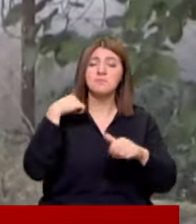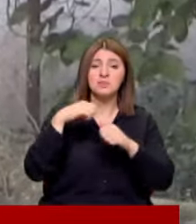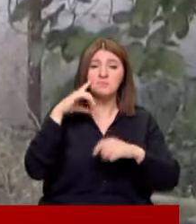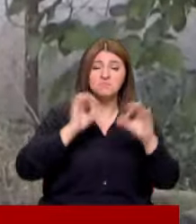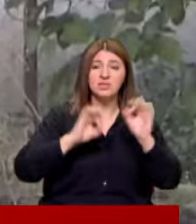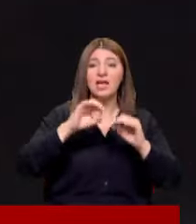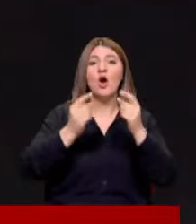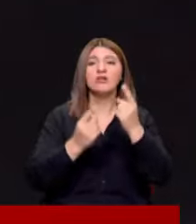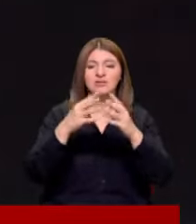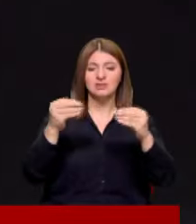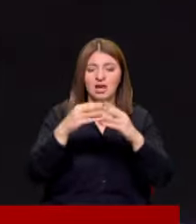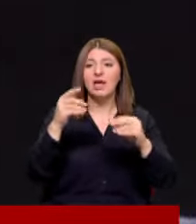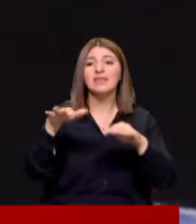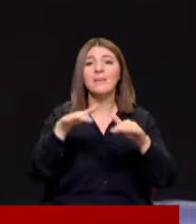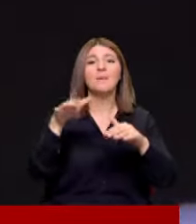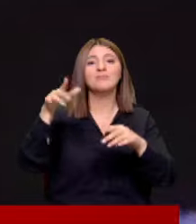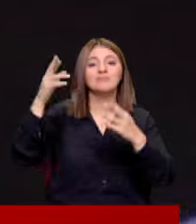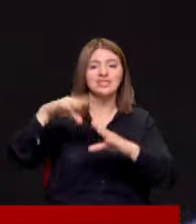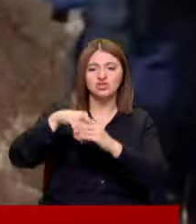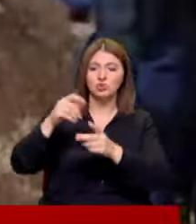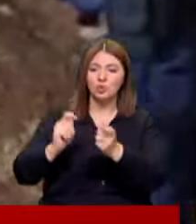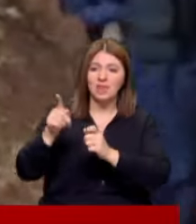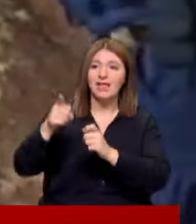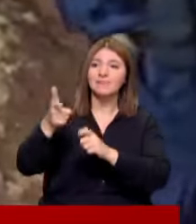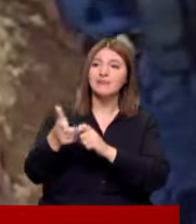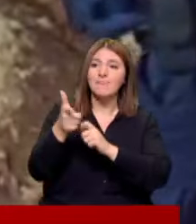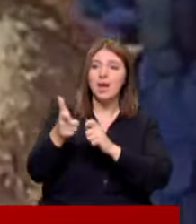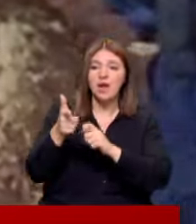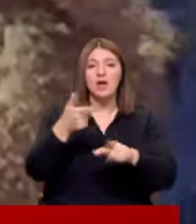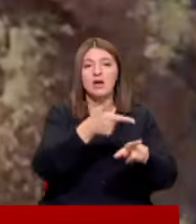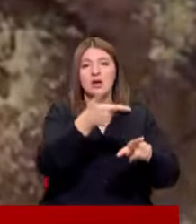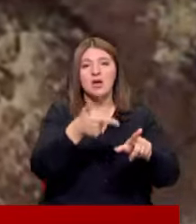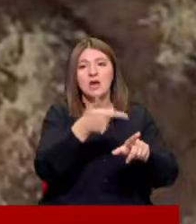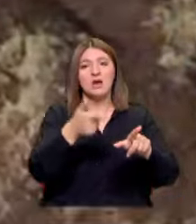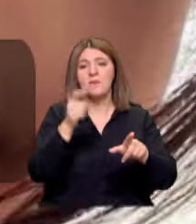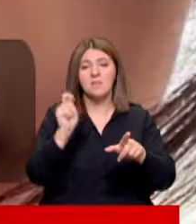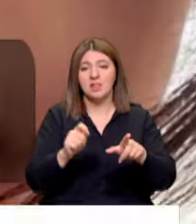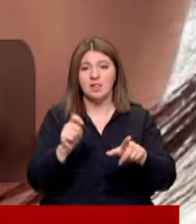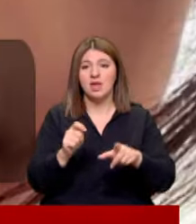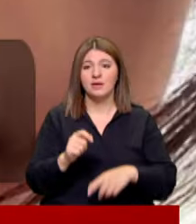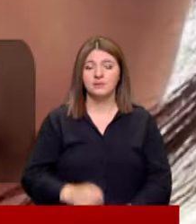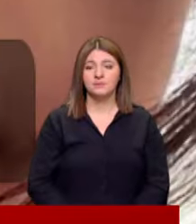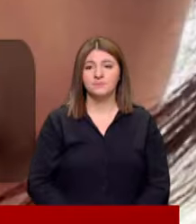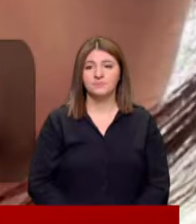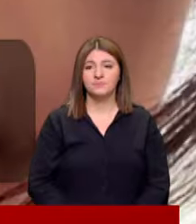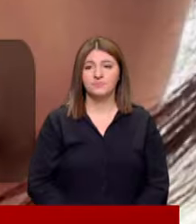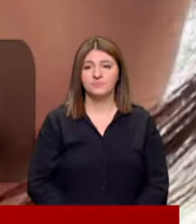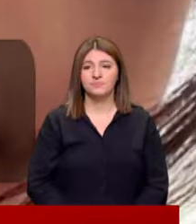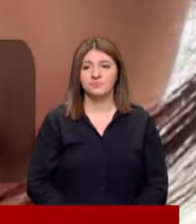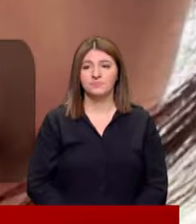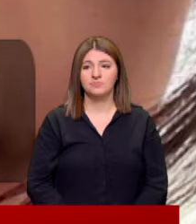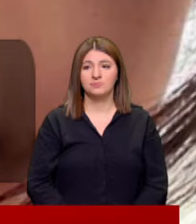Samanlıklarda deprem enkazlarında da kullanılan yer altı görüntüleme cihazlarıyla arama çalışması yapıldı Hiçbir gözaltı yok